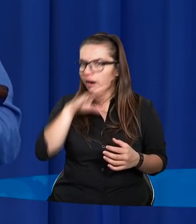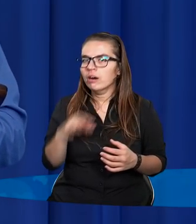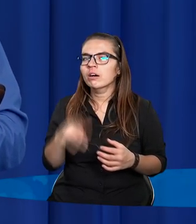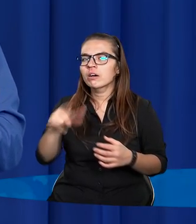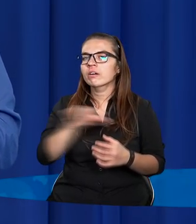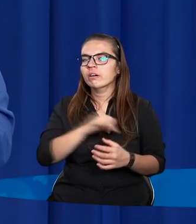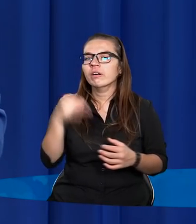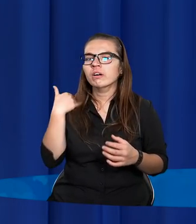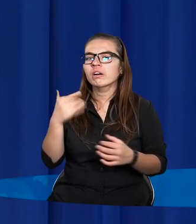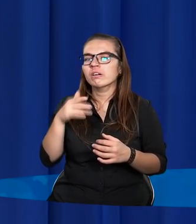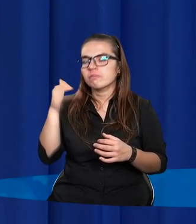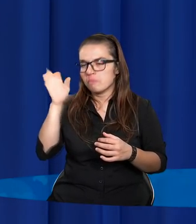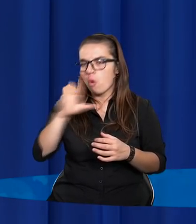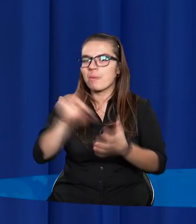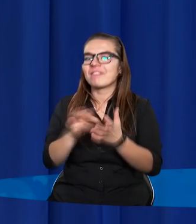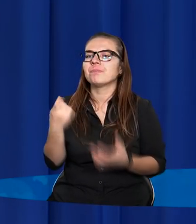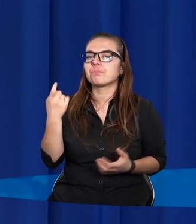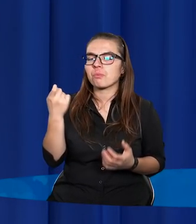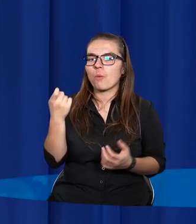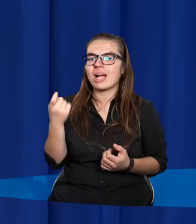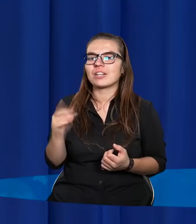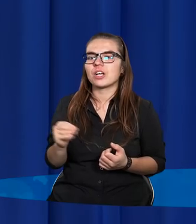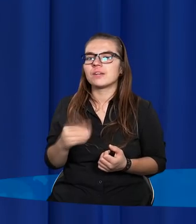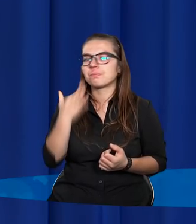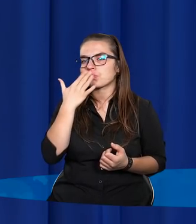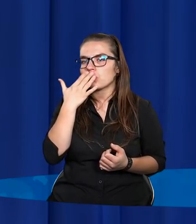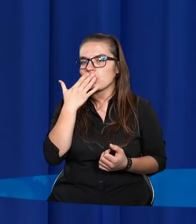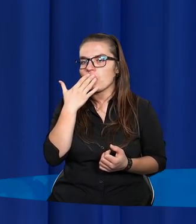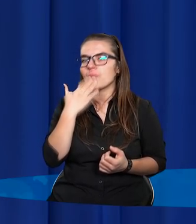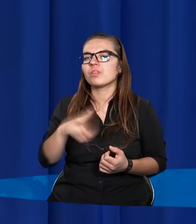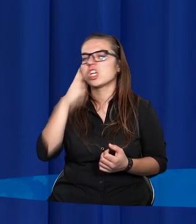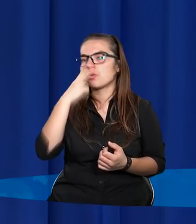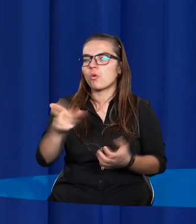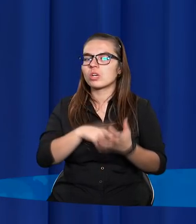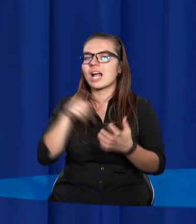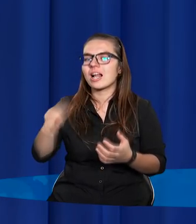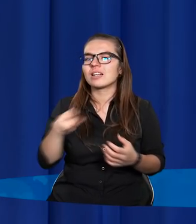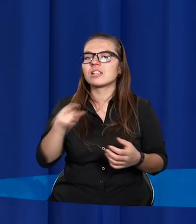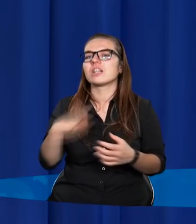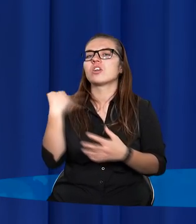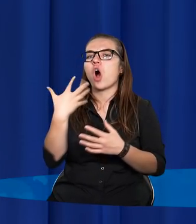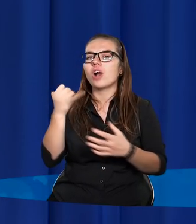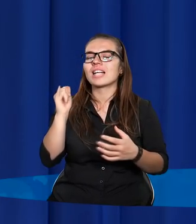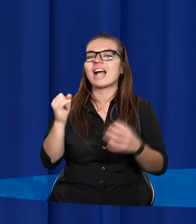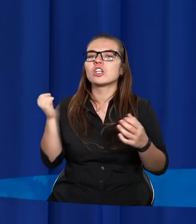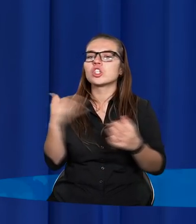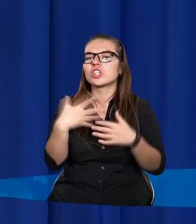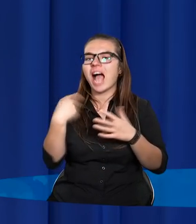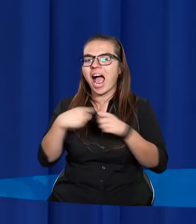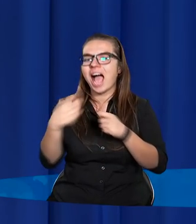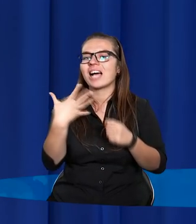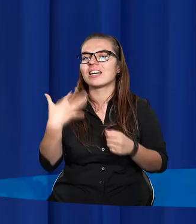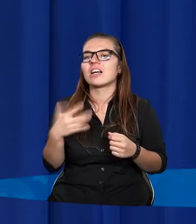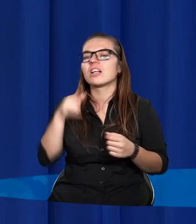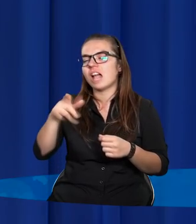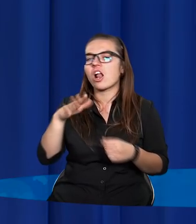że Bóg w pewnym momencie mówi, spuszczę na nich deszcz, ognia i siarki, deszcz